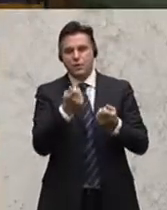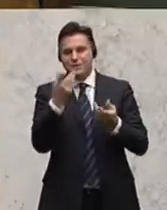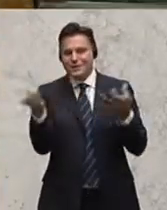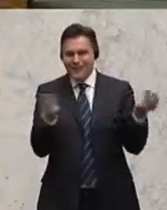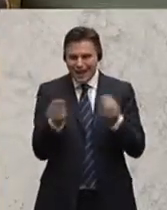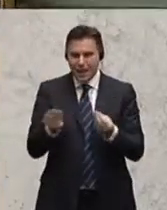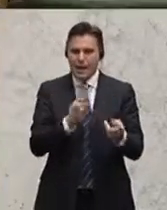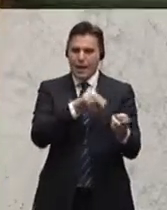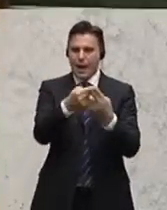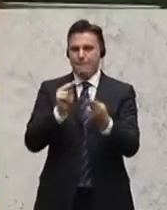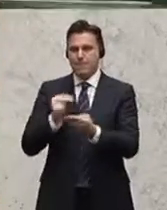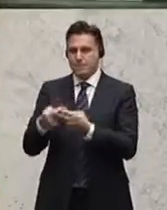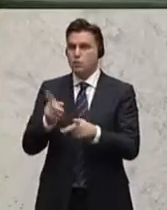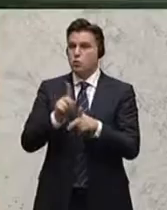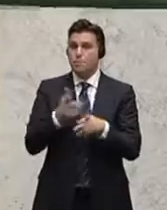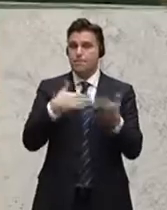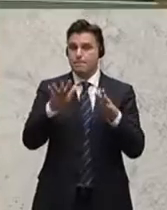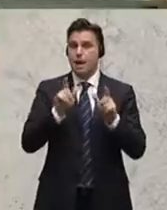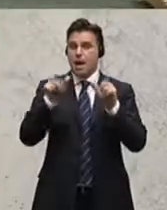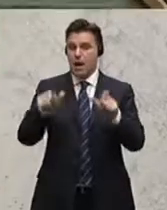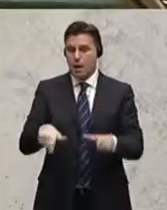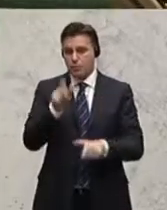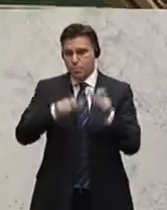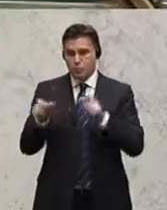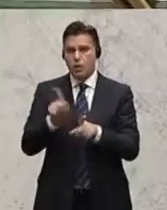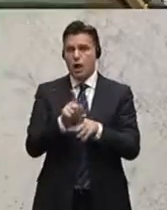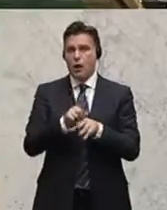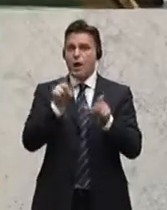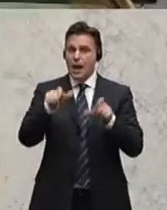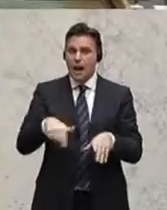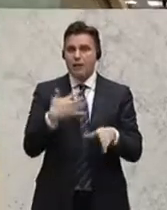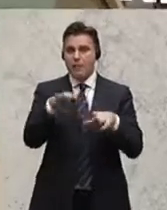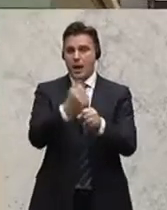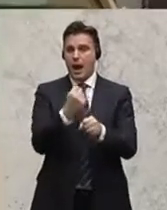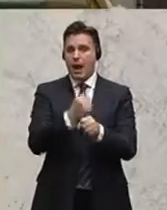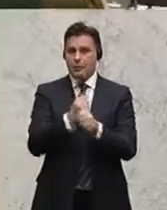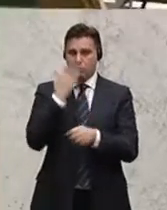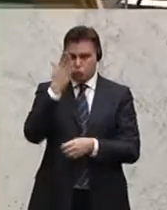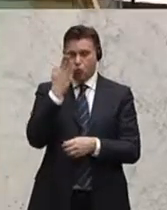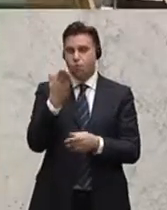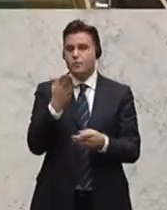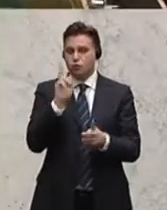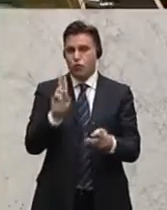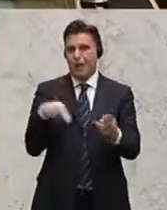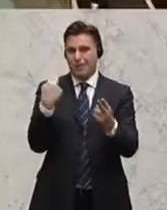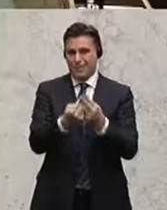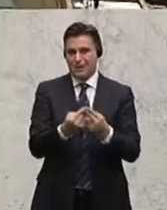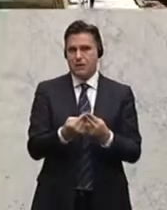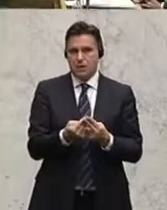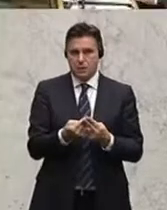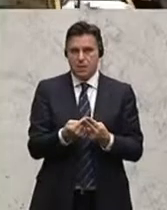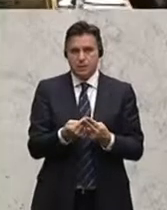insbesondere an der steigende Lebenserwartung, aber auch die Erwerbsbeteiligung älterer Arbeitnehmerinnen und die Produktivität angepasst wird.